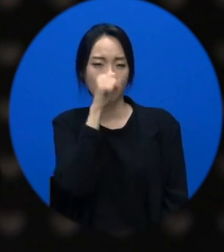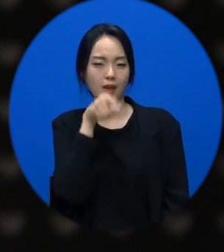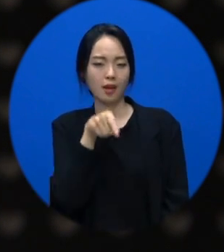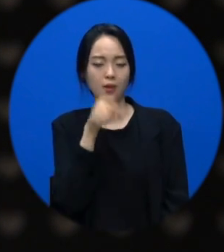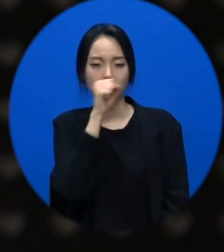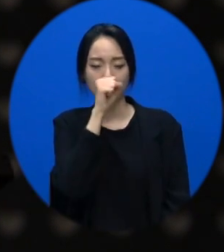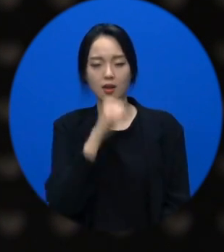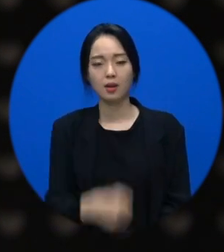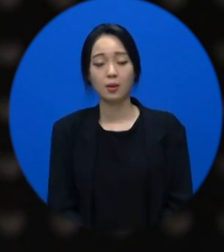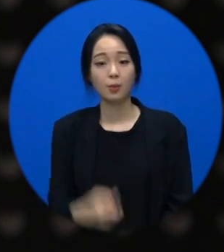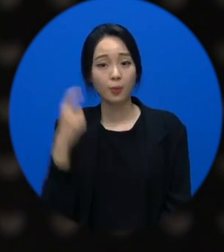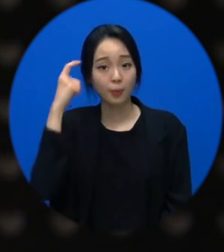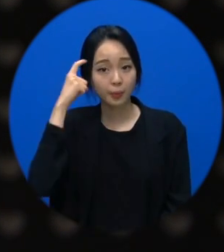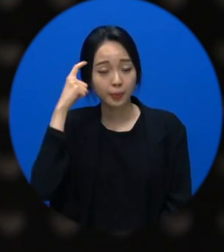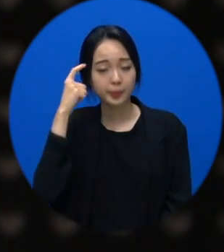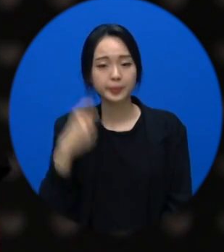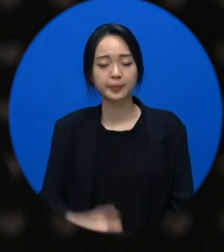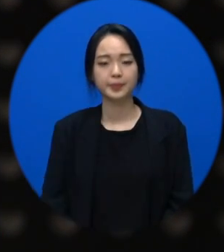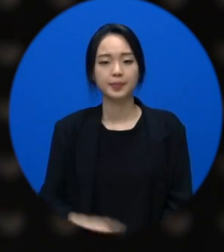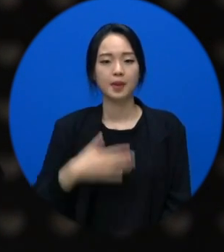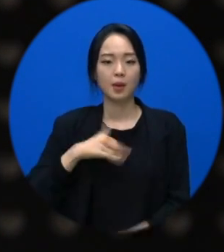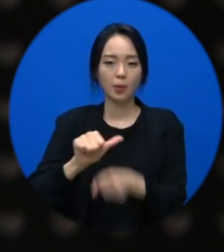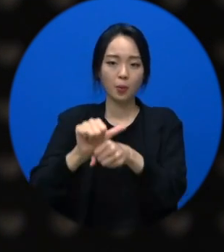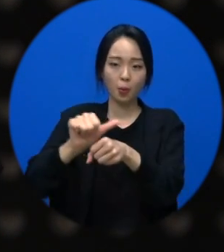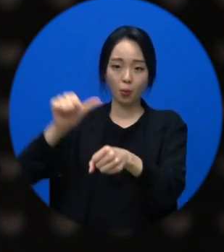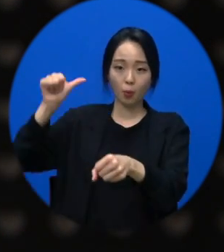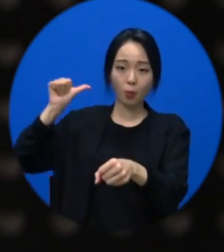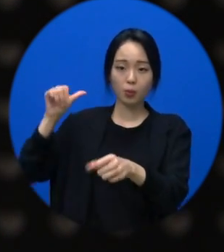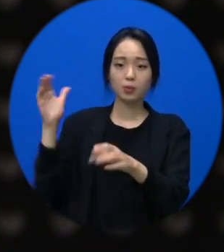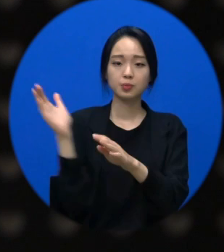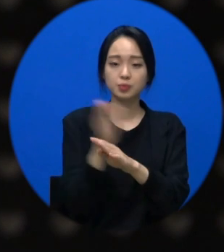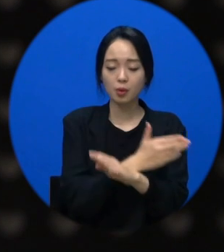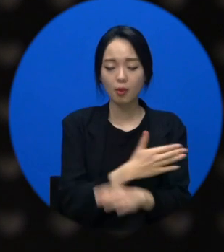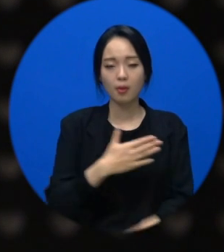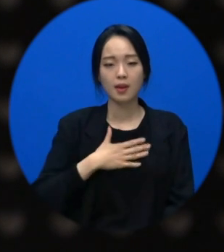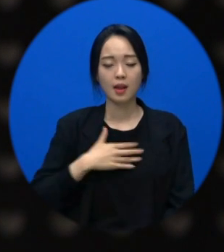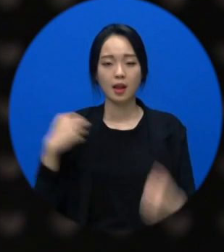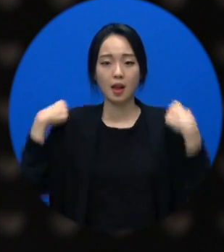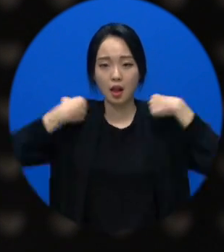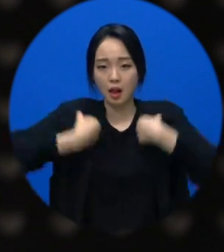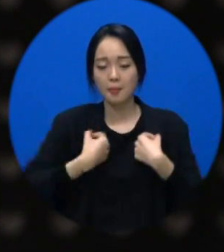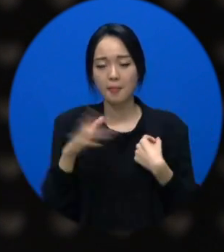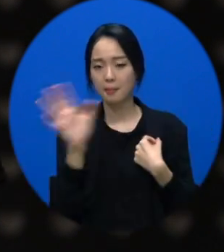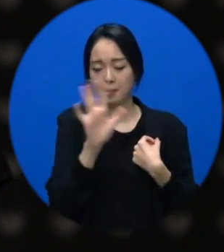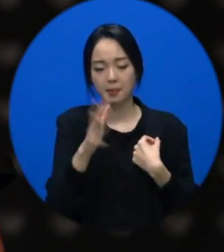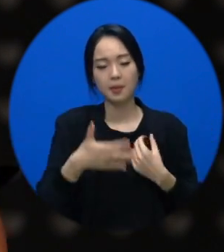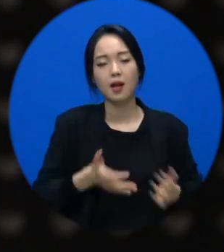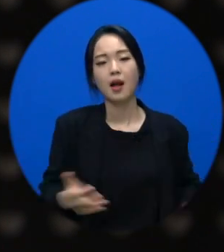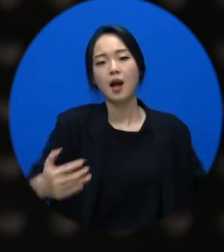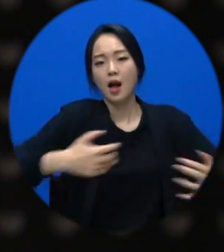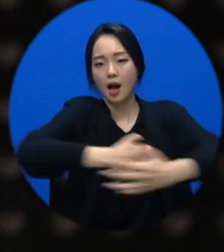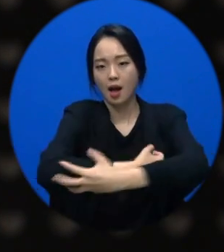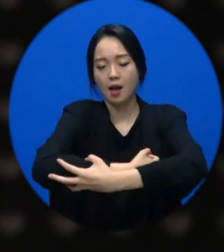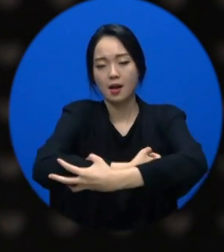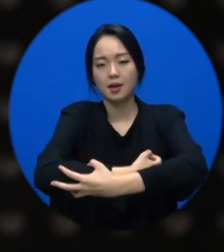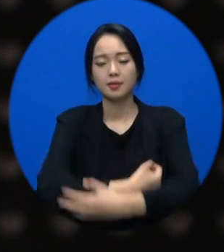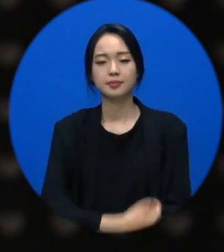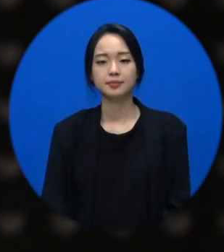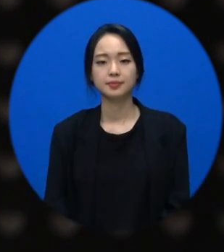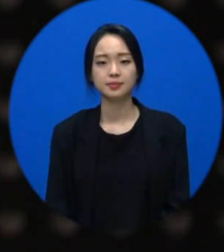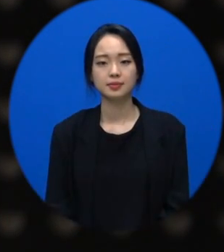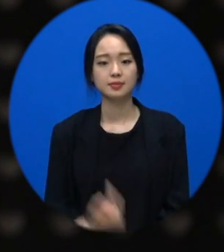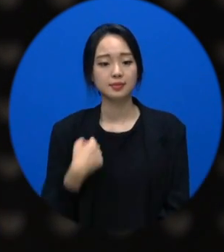왜냐하면 저는 5년 전부터 백팩을 앞으로 메고 다녔거든요. 저는 이 캠페인이랑 전혀 상관없어요.